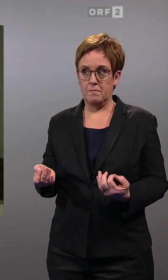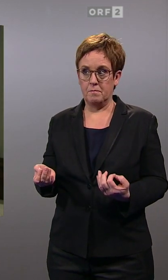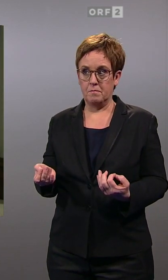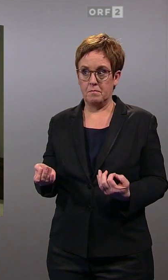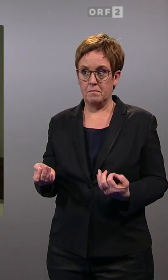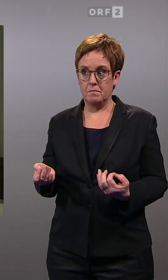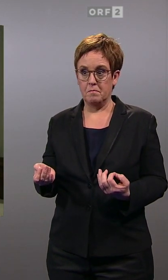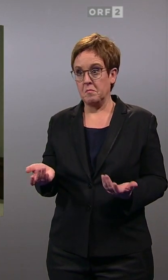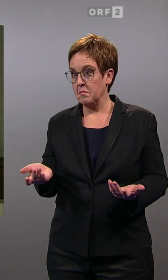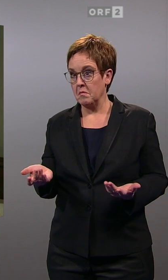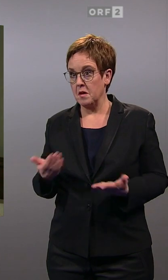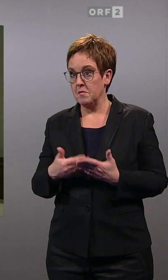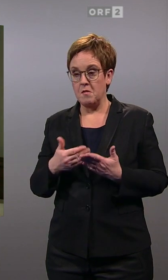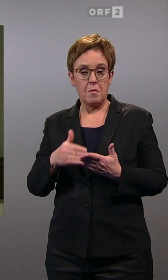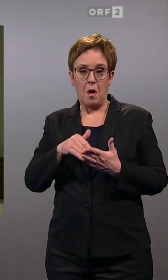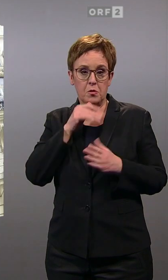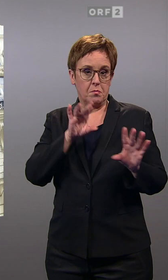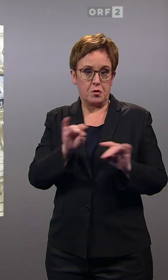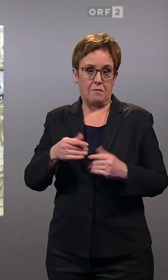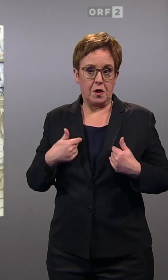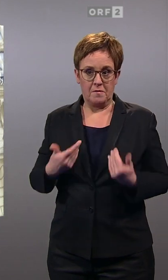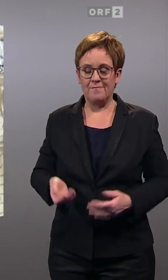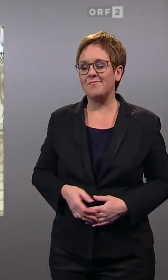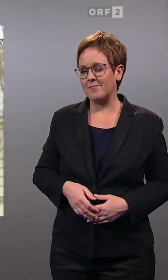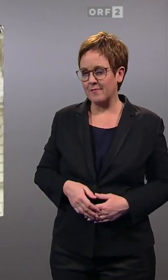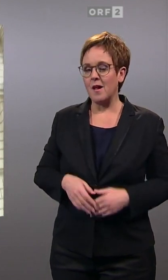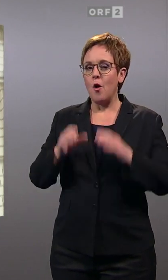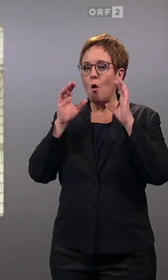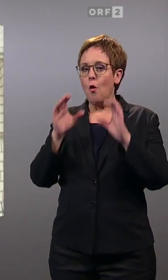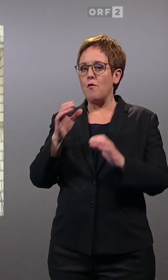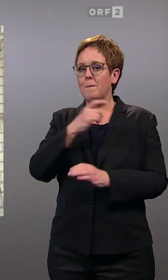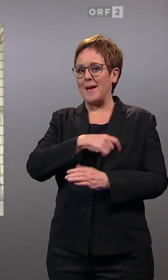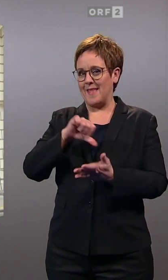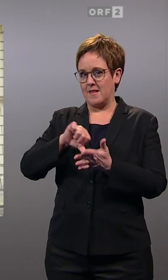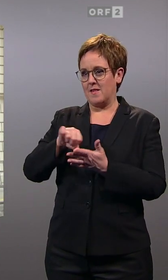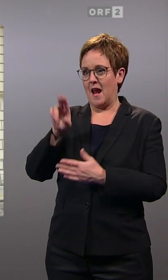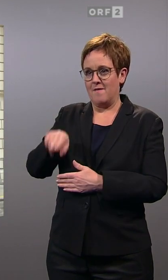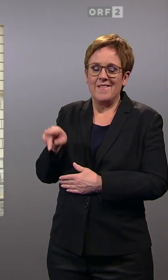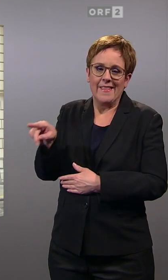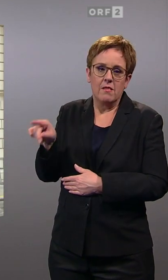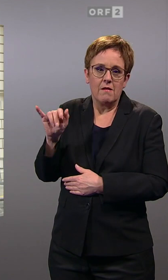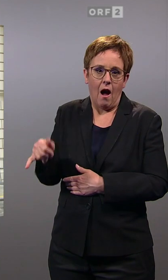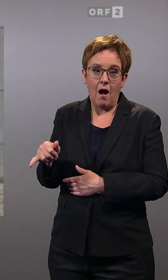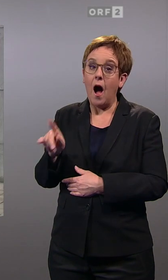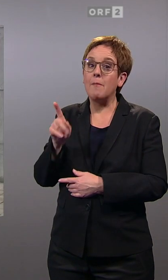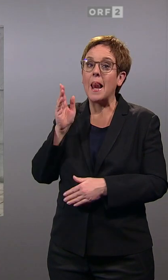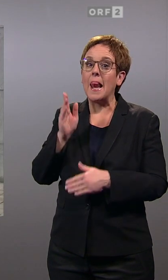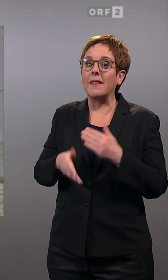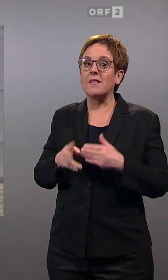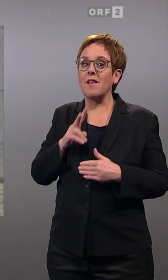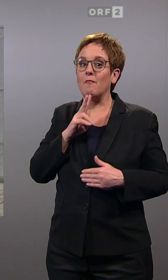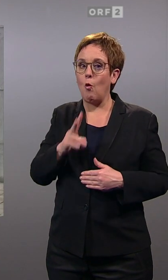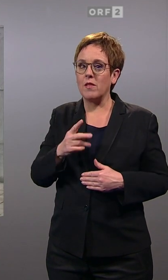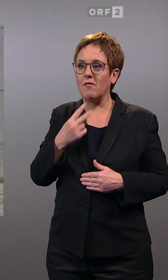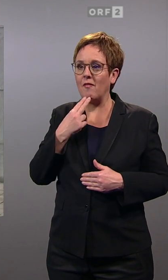Und damit brauche ich mich nicht auseinandersetzen. Auch wenn die ÖVP-Parteizentrale in Wien steht, das letzte Wort wird oft im